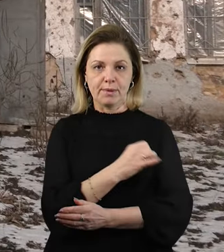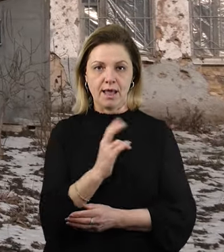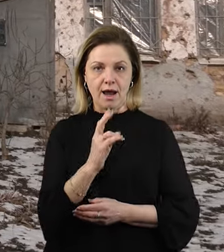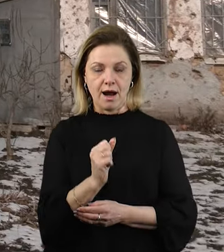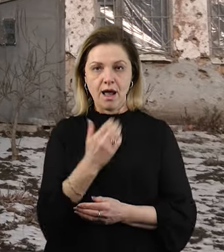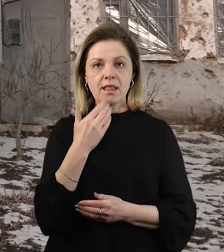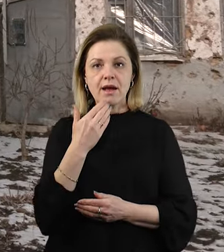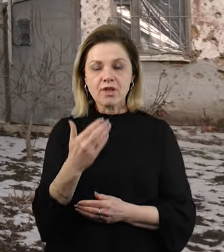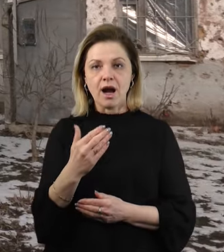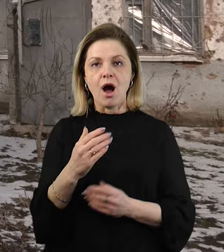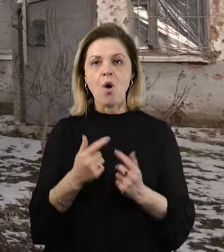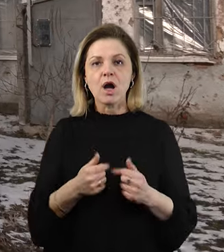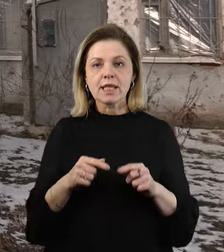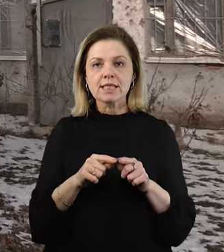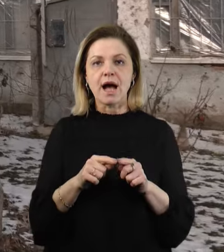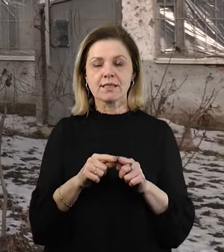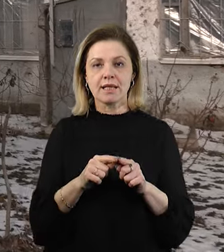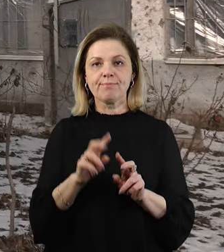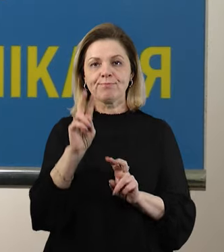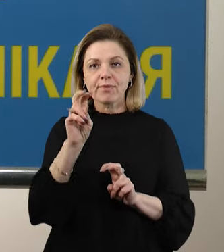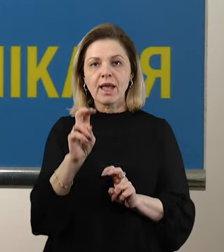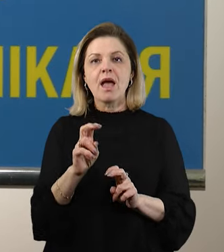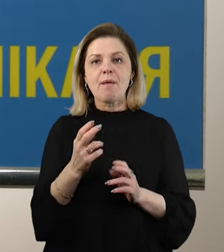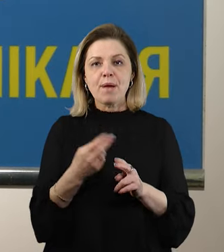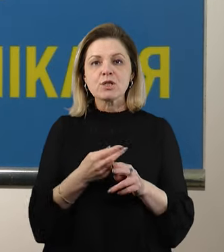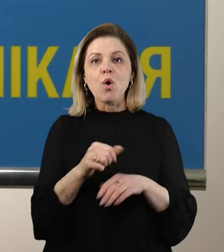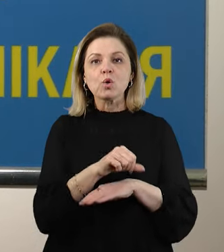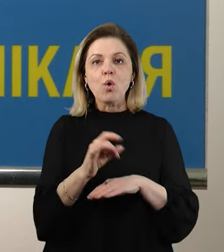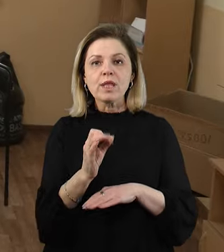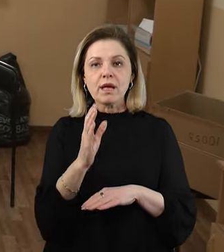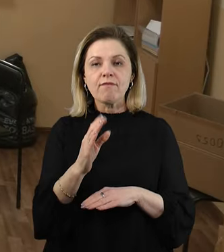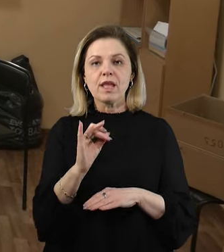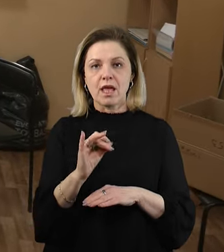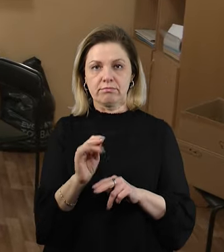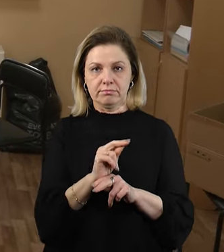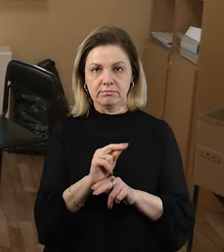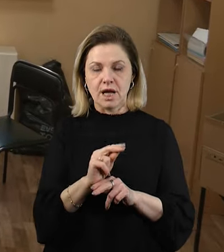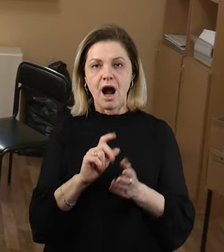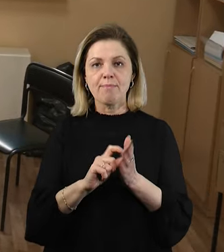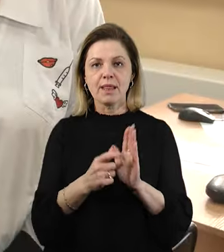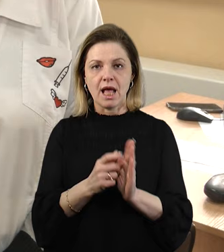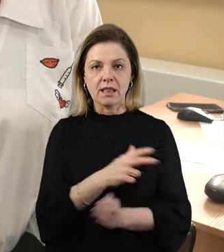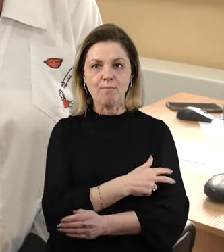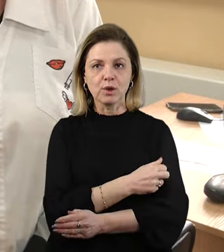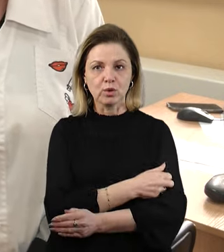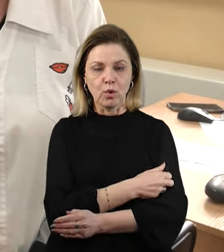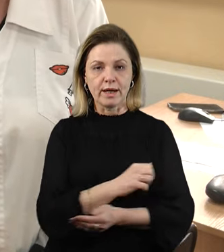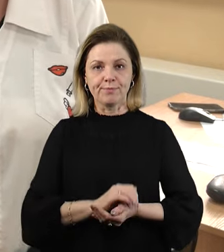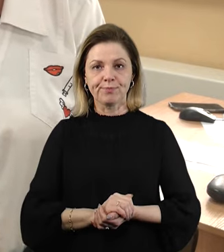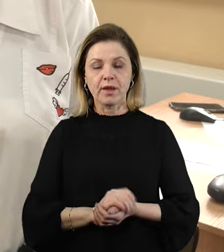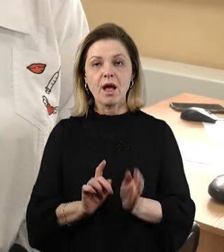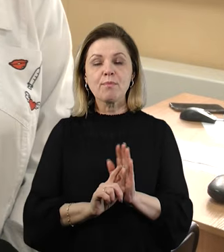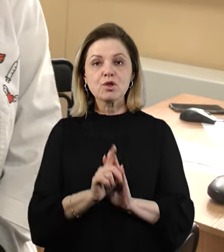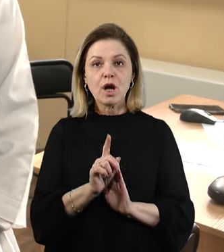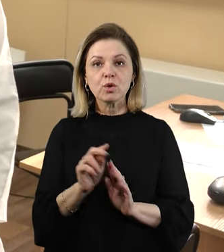Завдяки організації лікарів без кордонів відремонтували і місцеву амбулаторію, розповідає медсестра Тетяна Стадович. Спочатку відновили